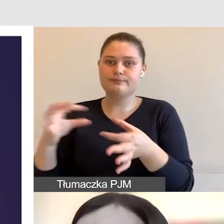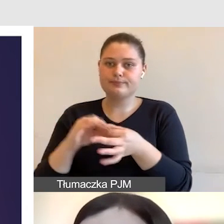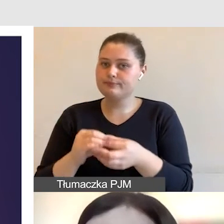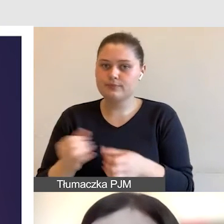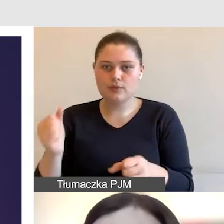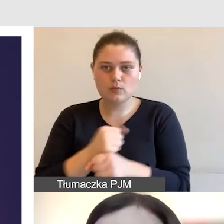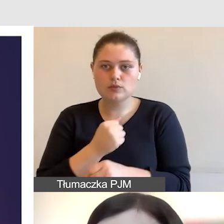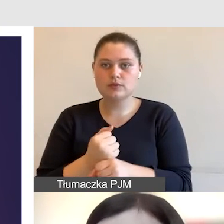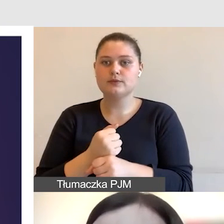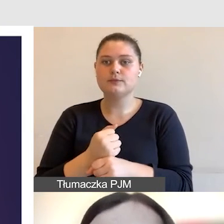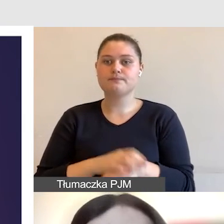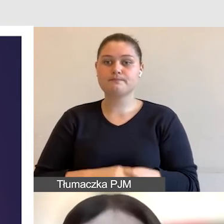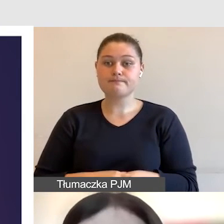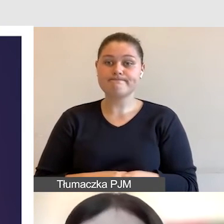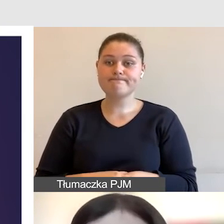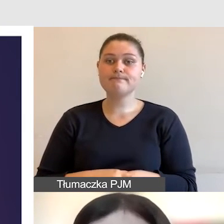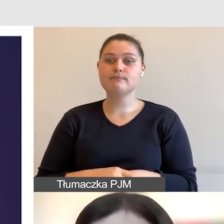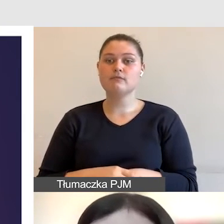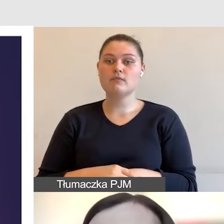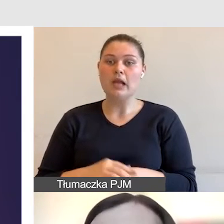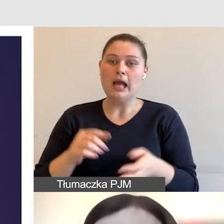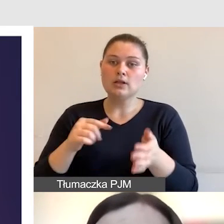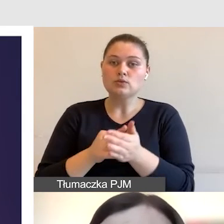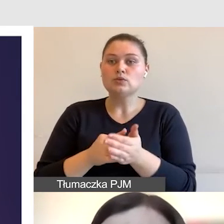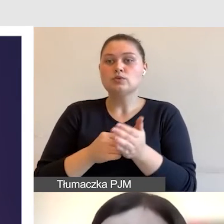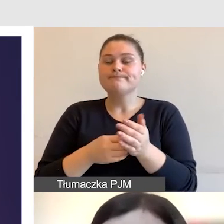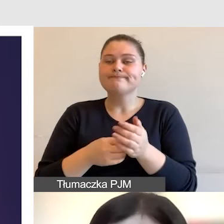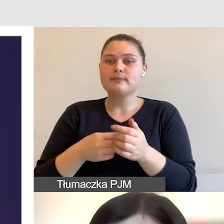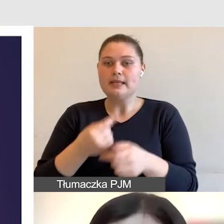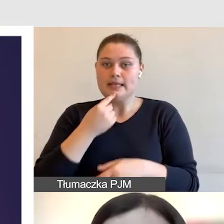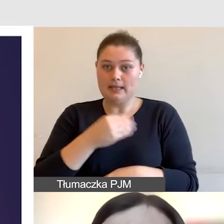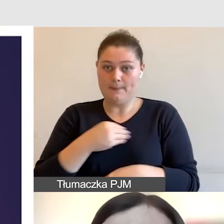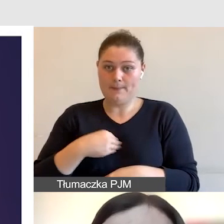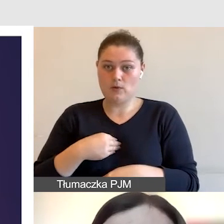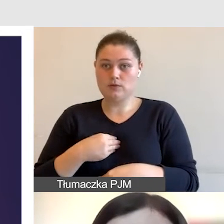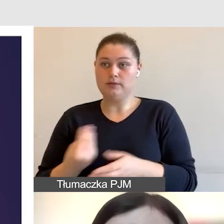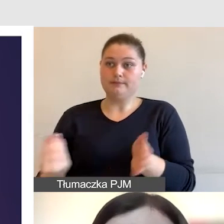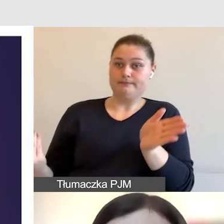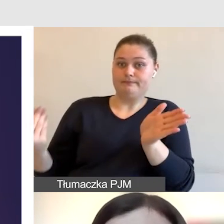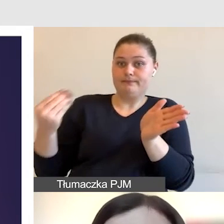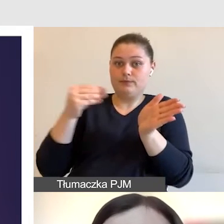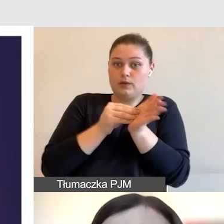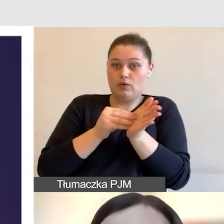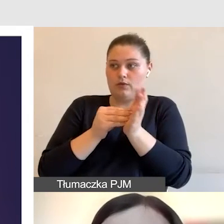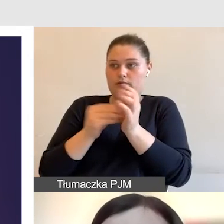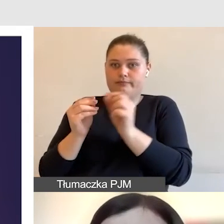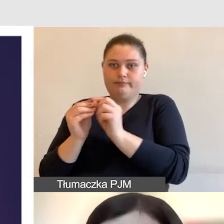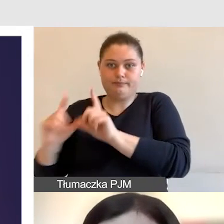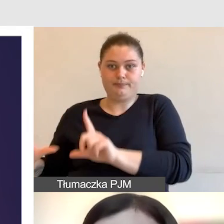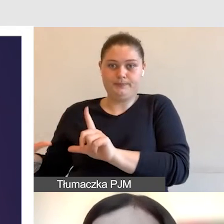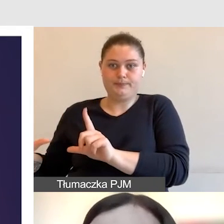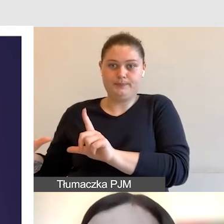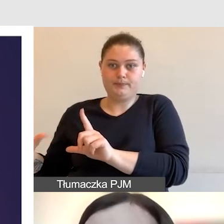zapewniać w odrębnym oknie, co jest pewnym utrudnieniem. Zoom to rozwiązuje. Wyzwaniem jest to, aby